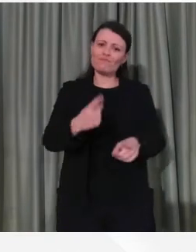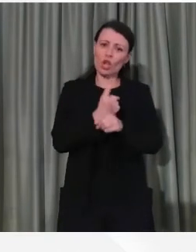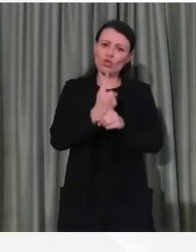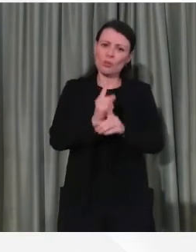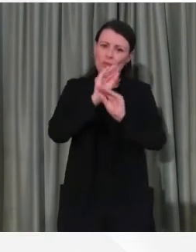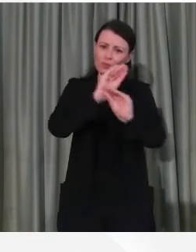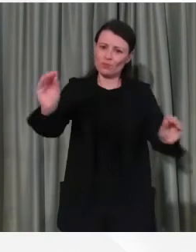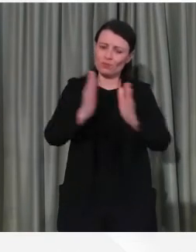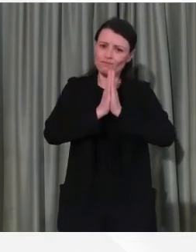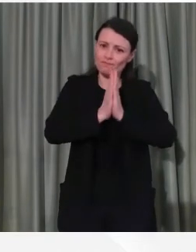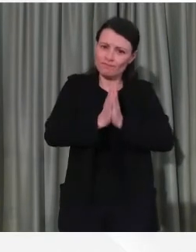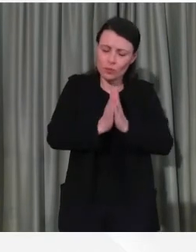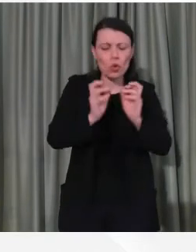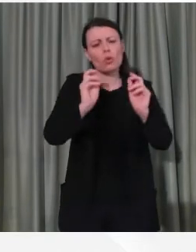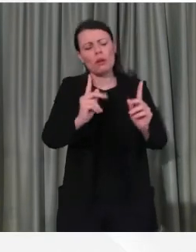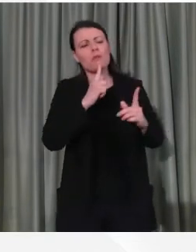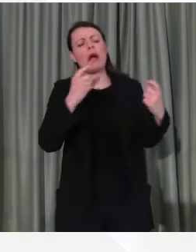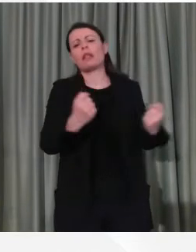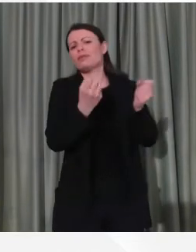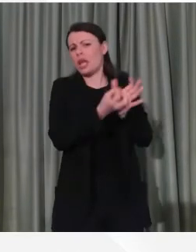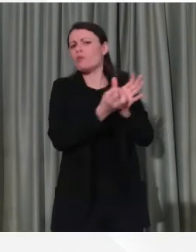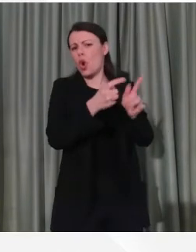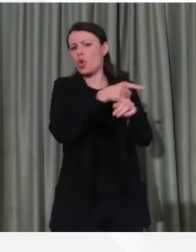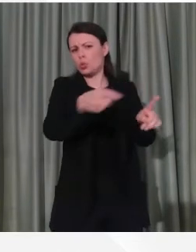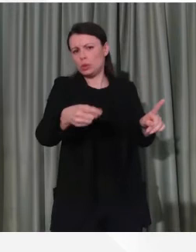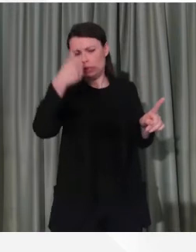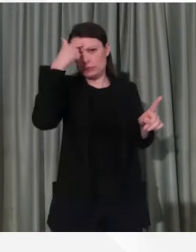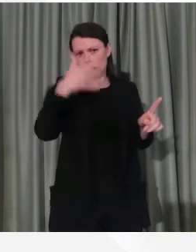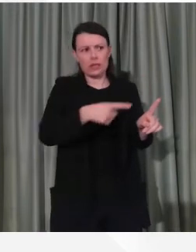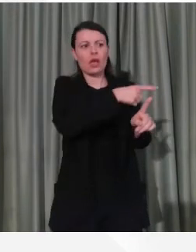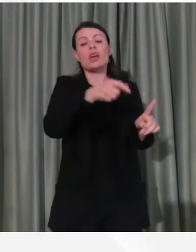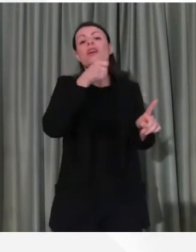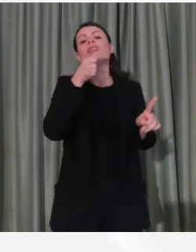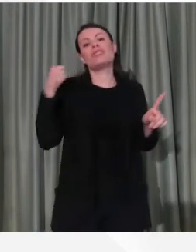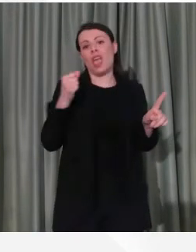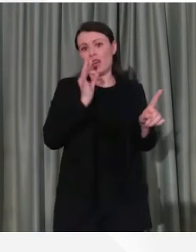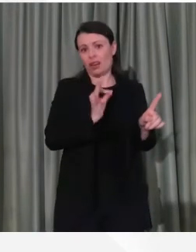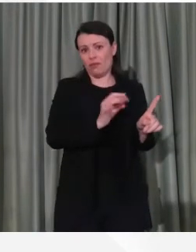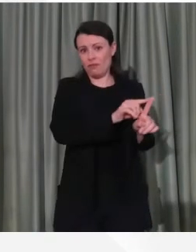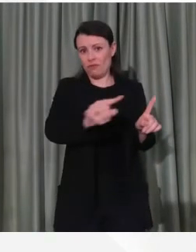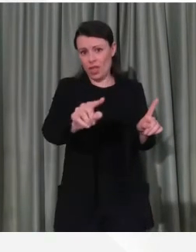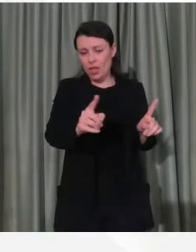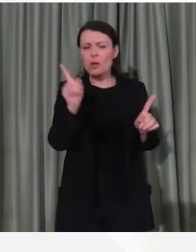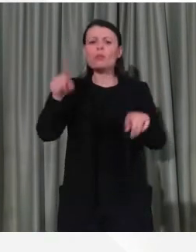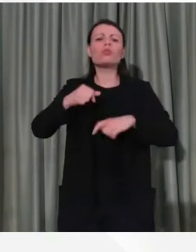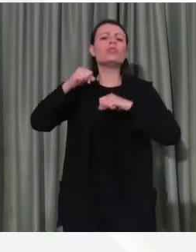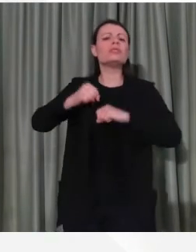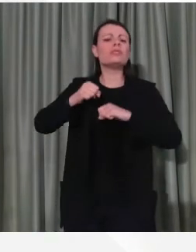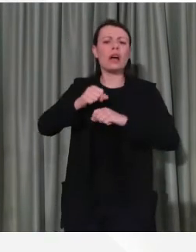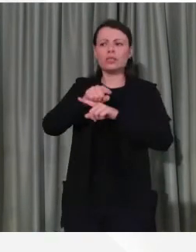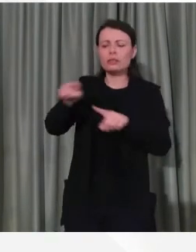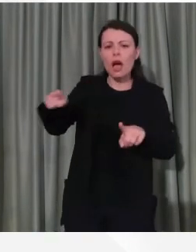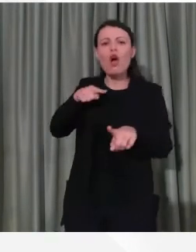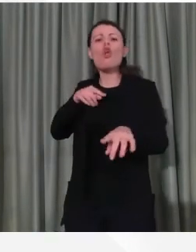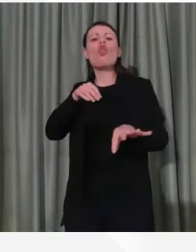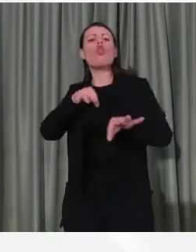Fermo restando le attività produttive che sono attività necessarie. Fermo restando la sanità, la logistica,